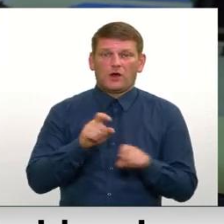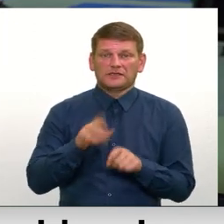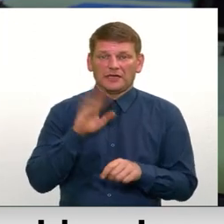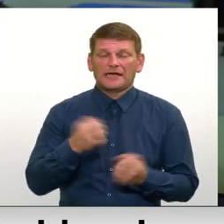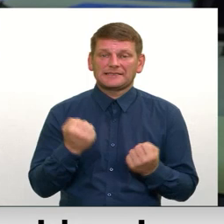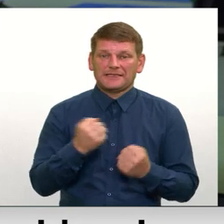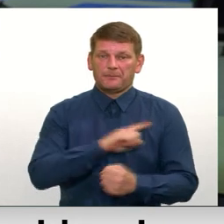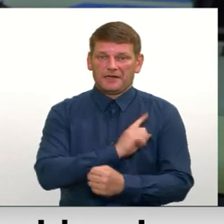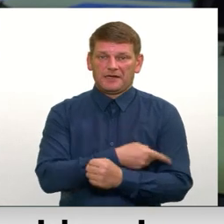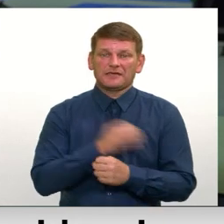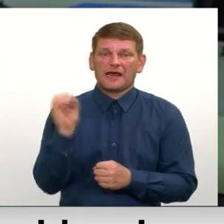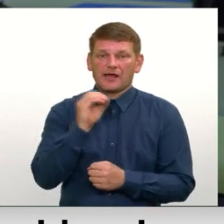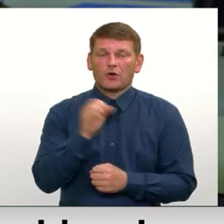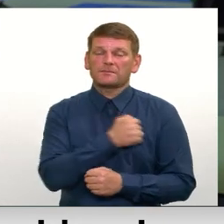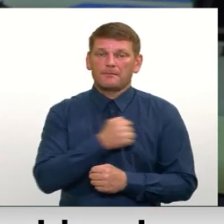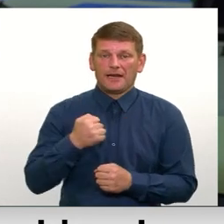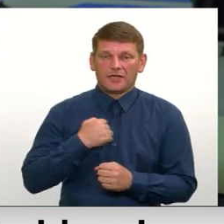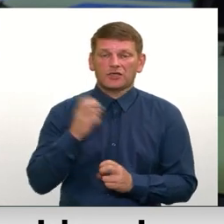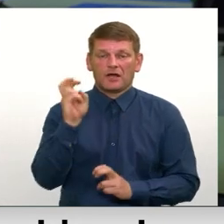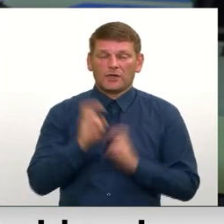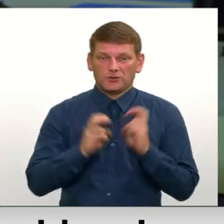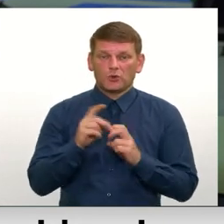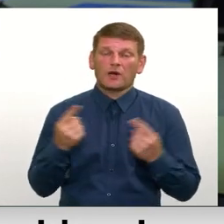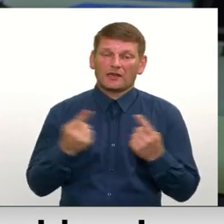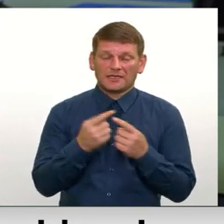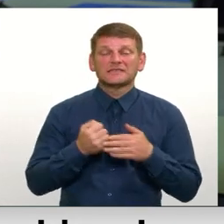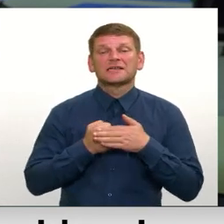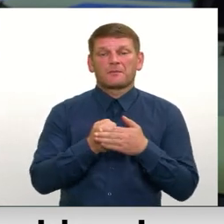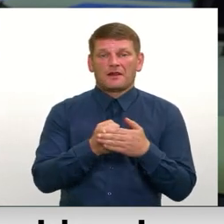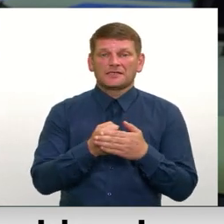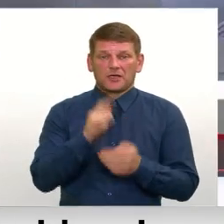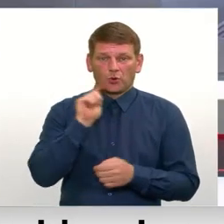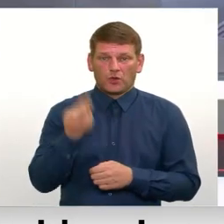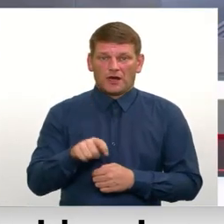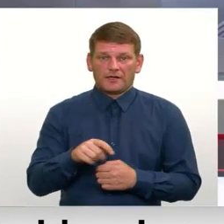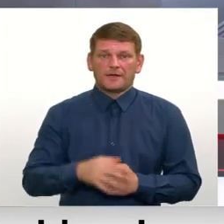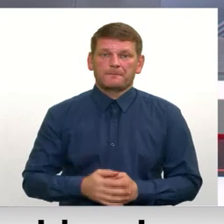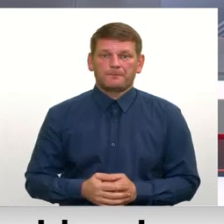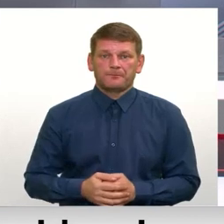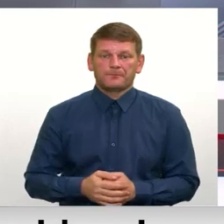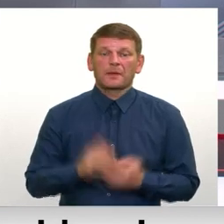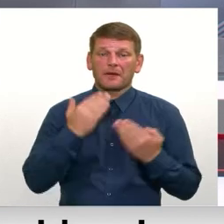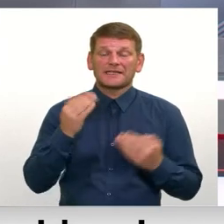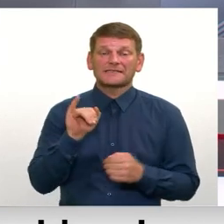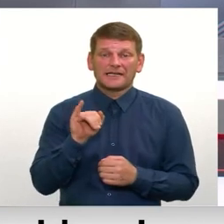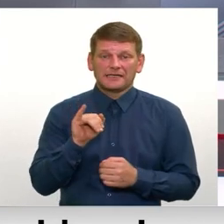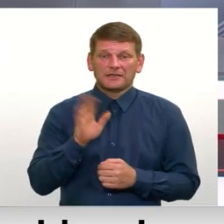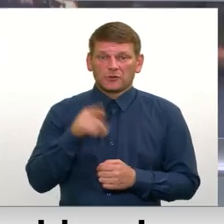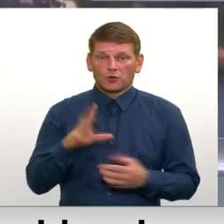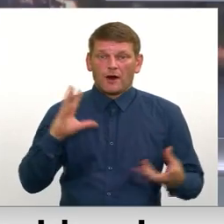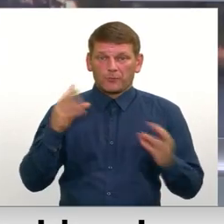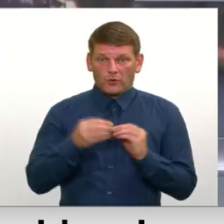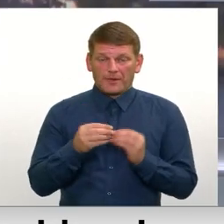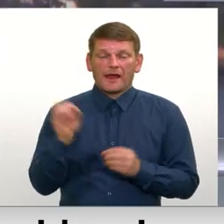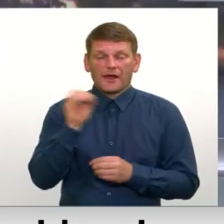lai stiprinātu Eiropas militāroja industriju un attiecīgi palīdzētu Ukrainai. Āda? Tad es tevi ilzi par šo apkopojumu.